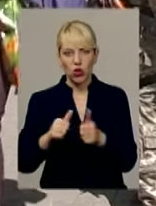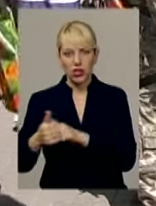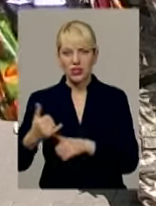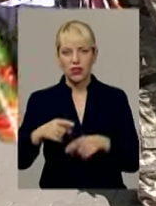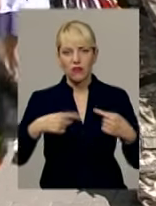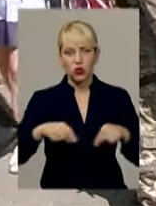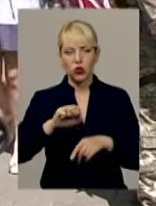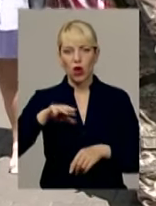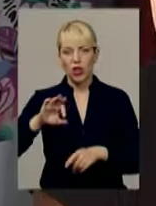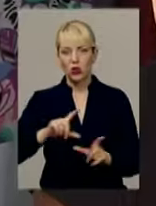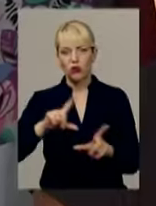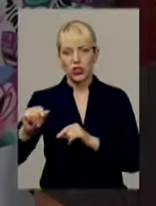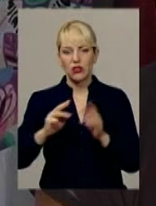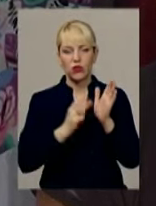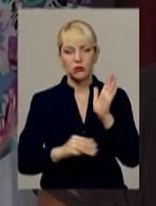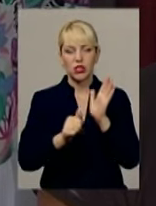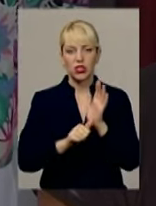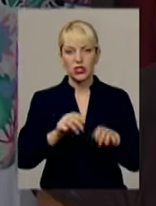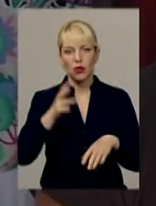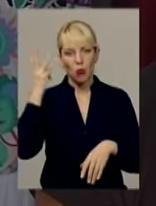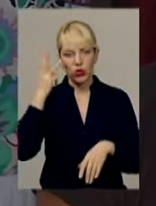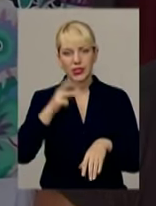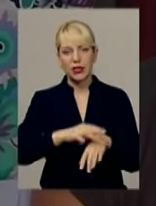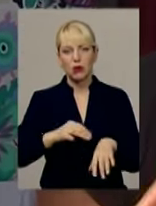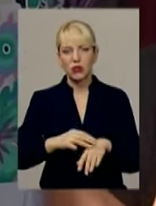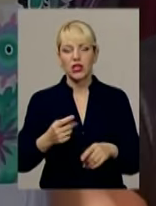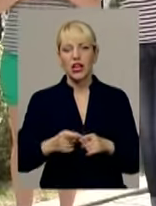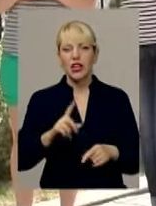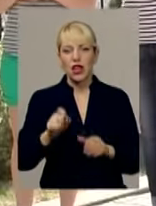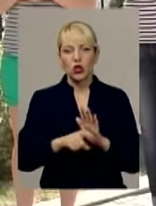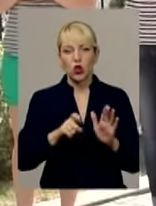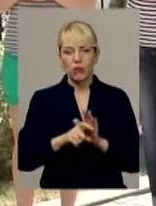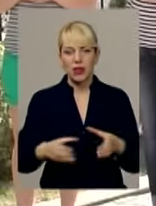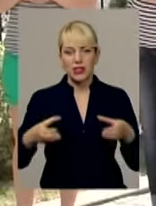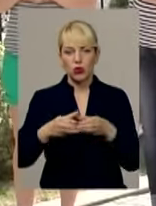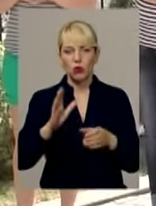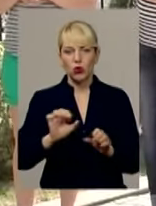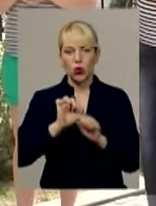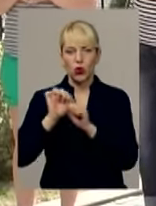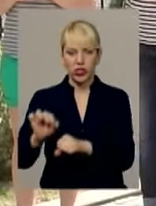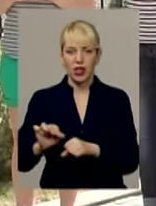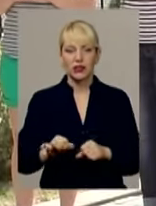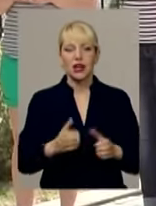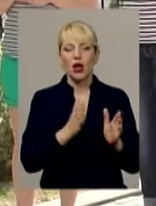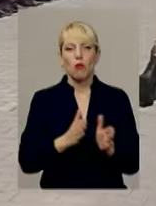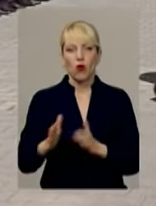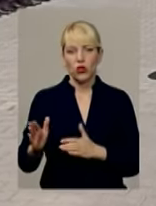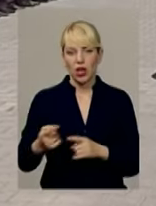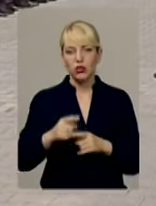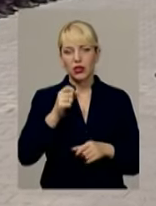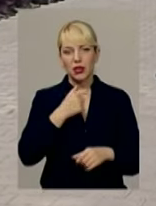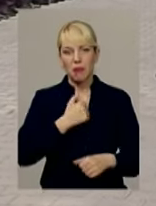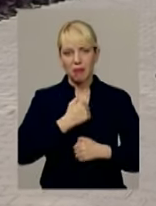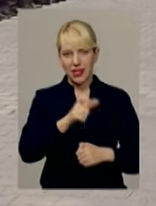вирушило одразу 86 подільських правоохоронців. На Донбасі зведений загін охоронятиме громадський порядок. Бійці, запевняють,